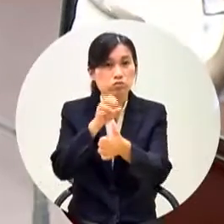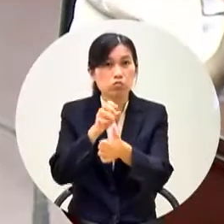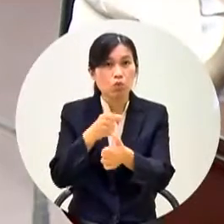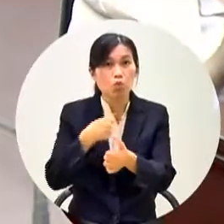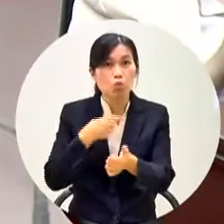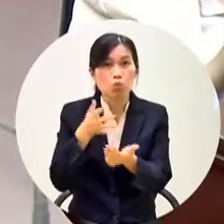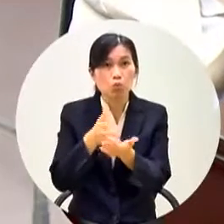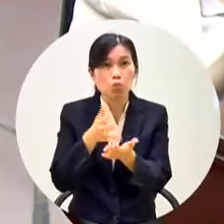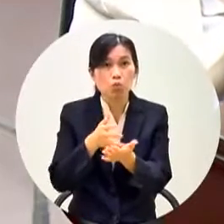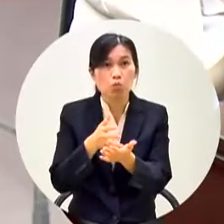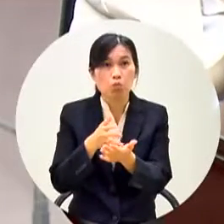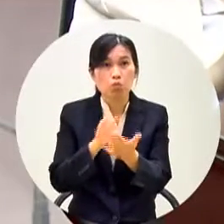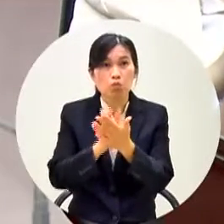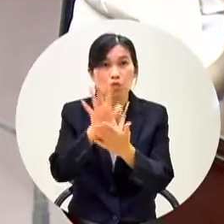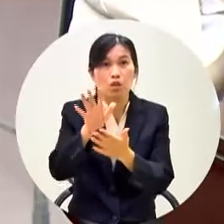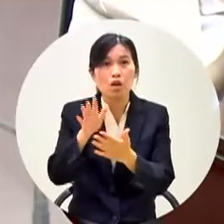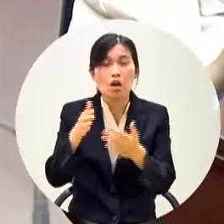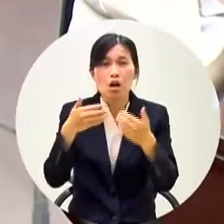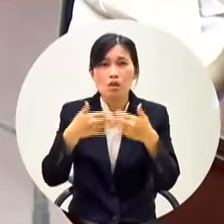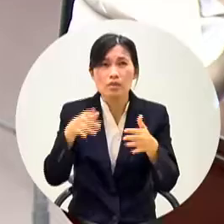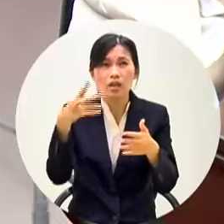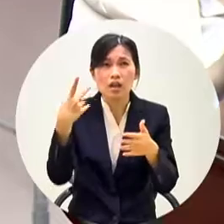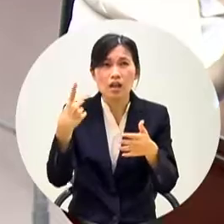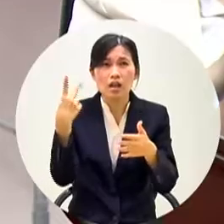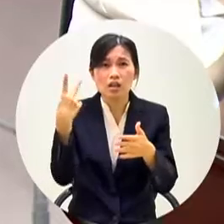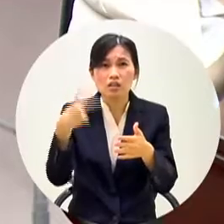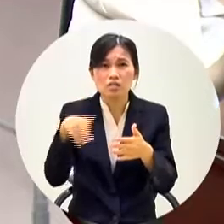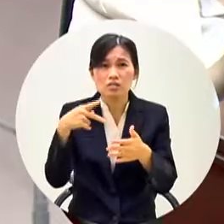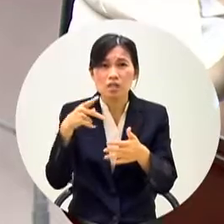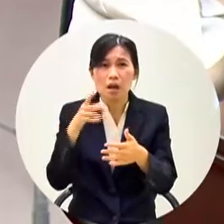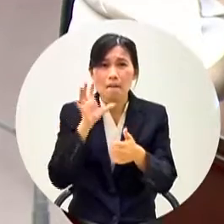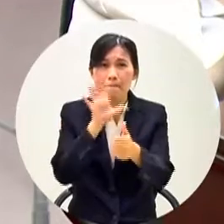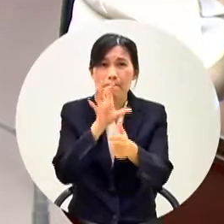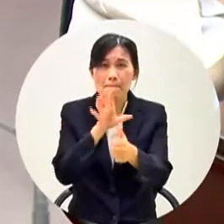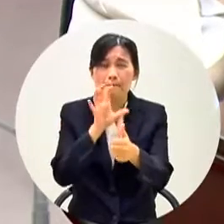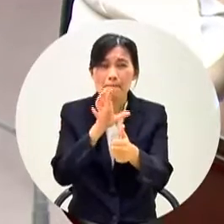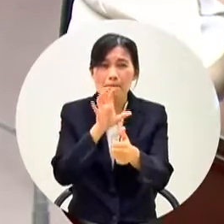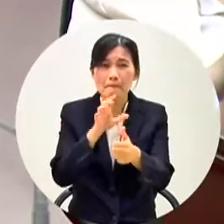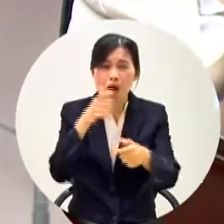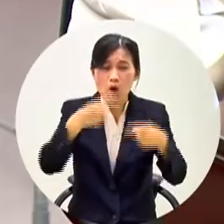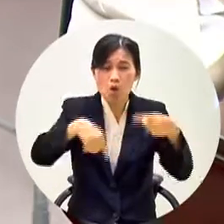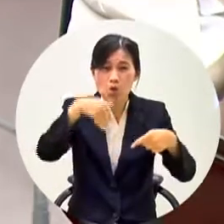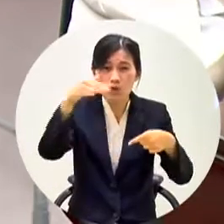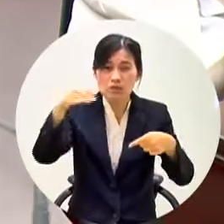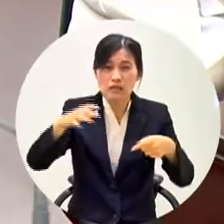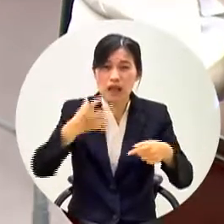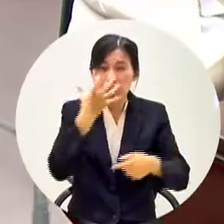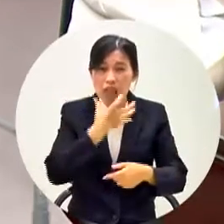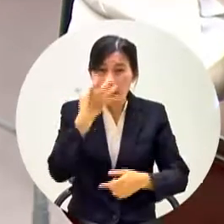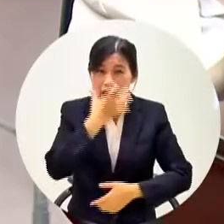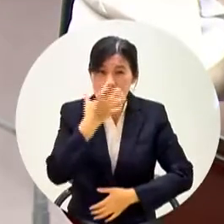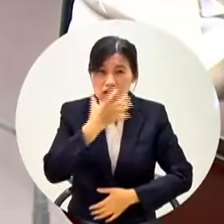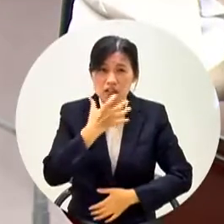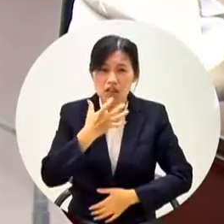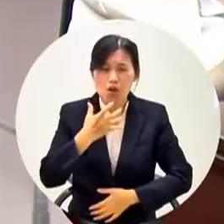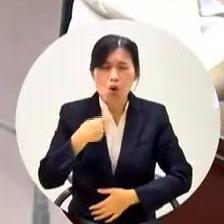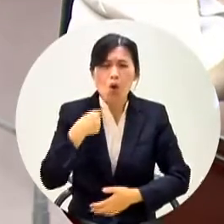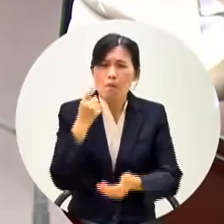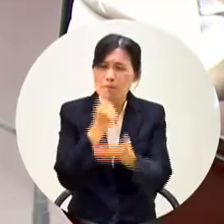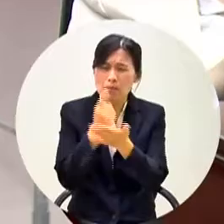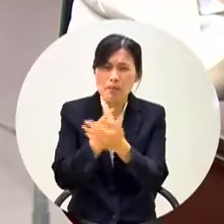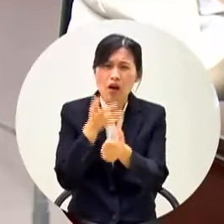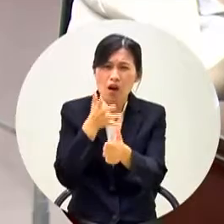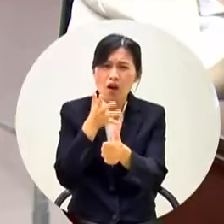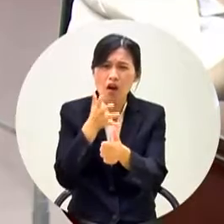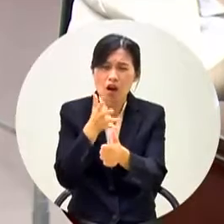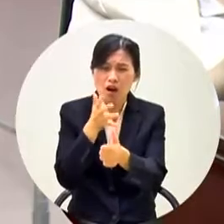吳局長你不要再去修理我古山岩城其今的校長喔我們只要質詢過你都會去修理校長喔校